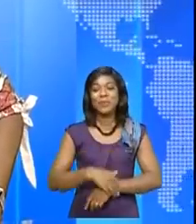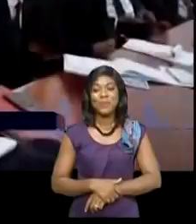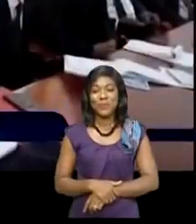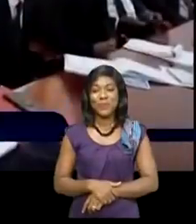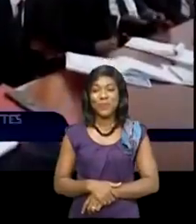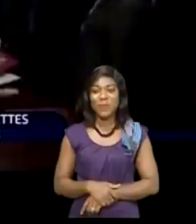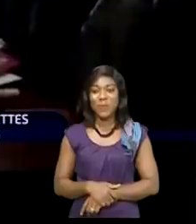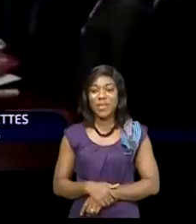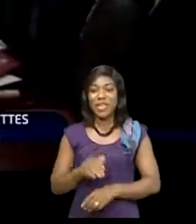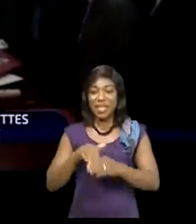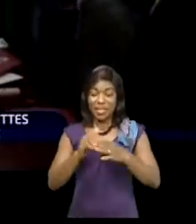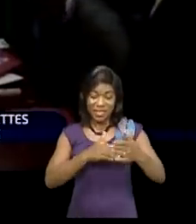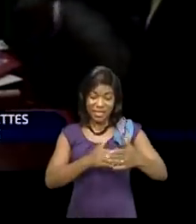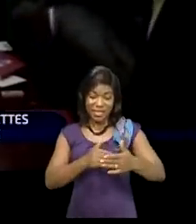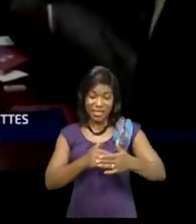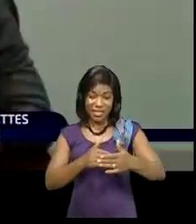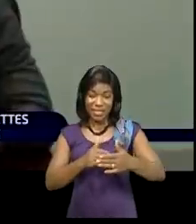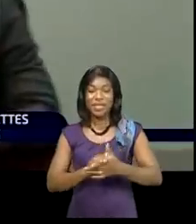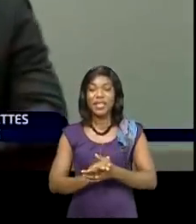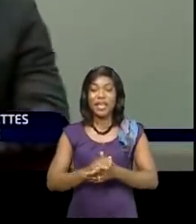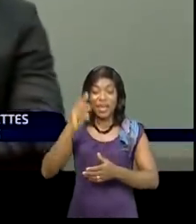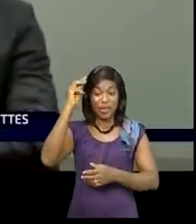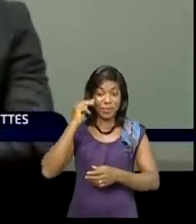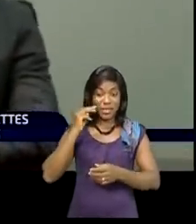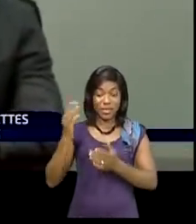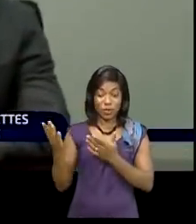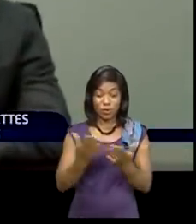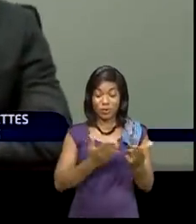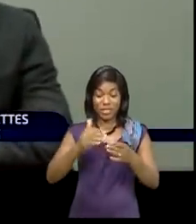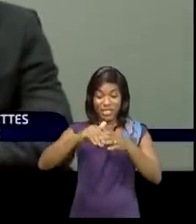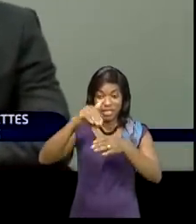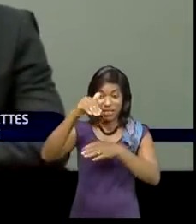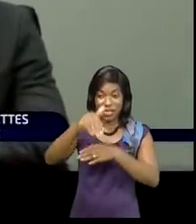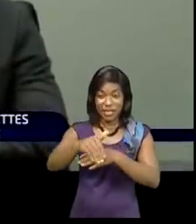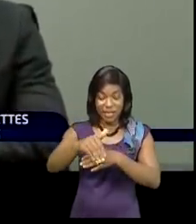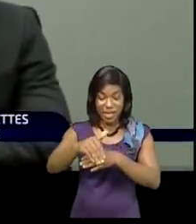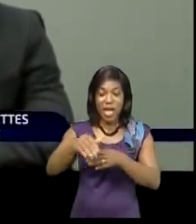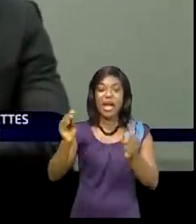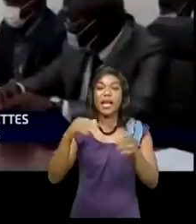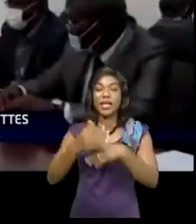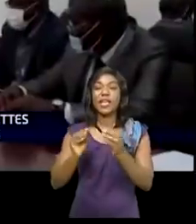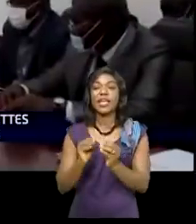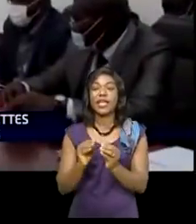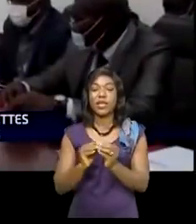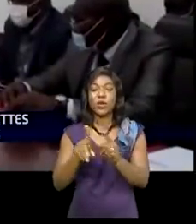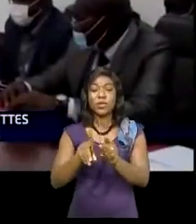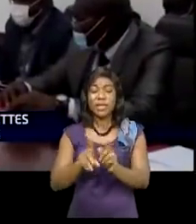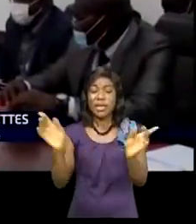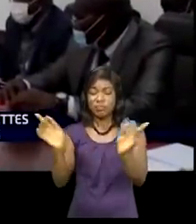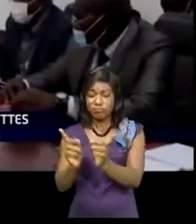Dans une approche de proximité, le ministre du Commerce extérieur, Jean-Lucien Boussa, a tenu à rencontrer les chefs des divisions